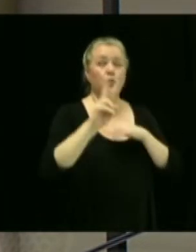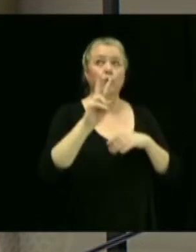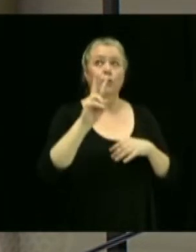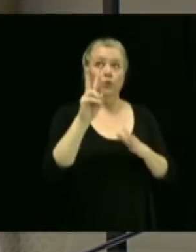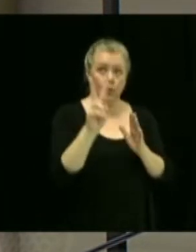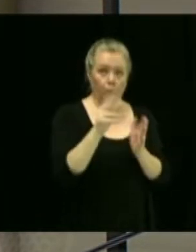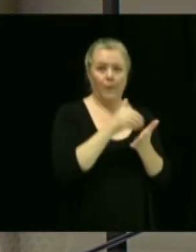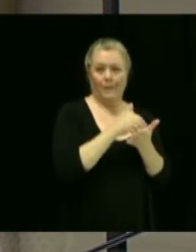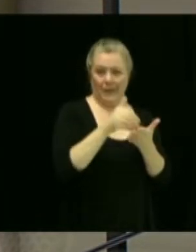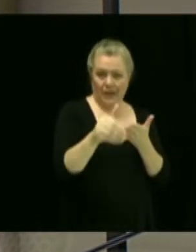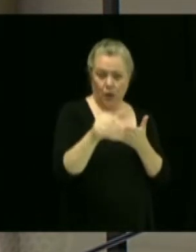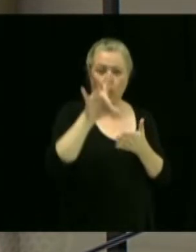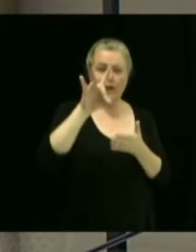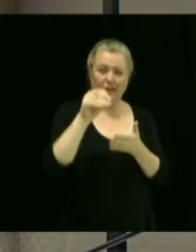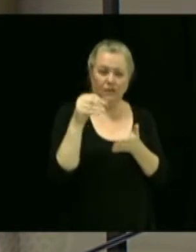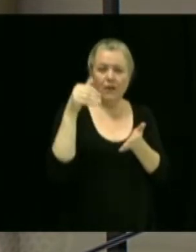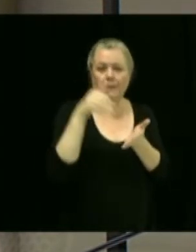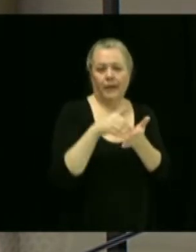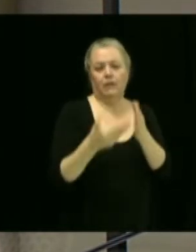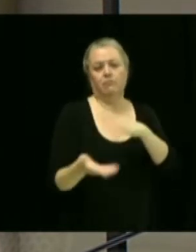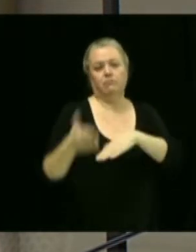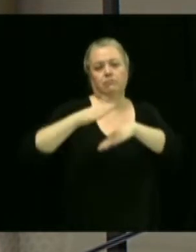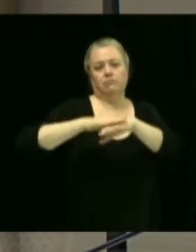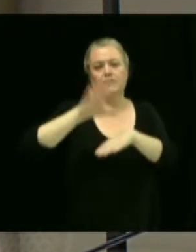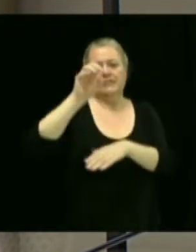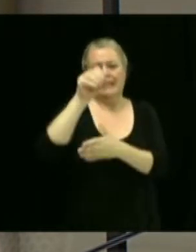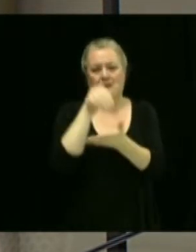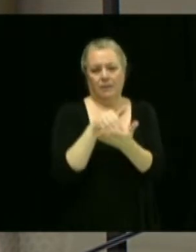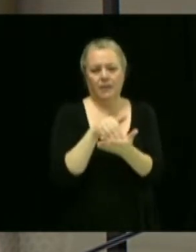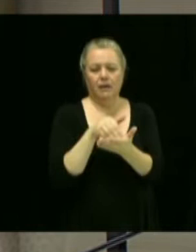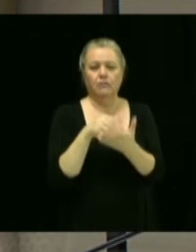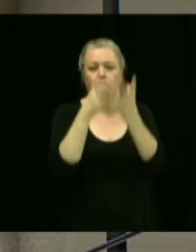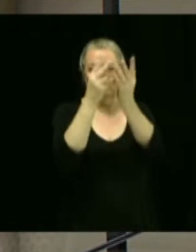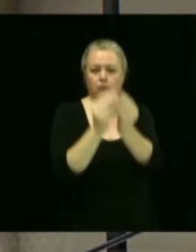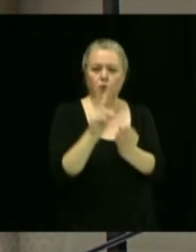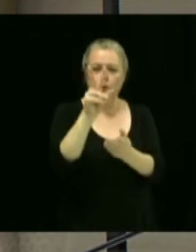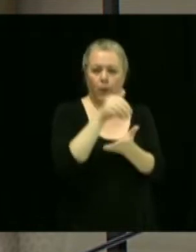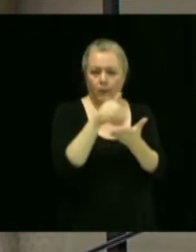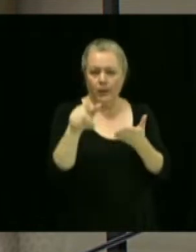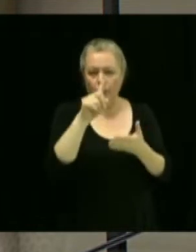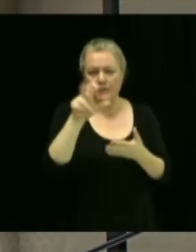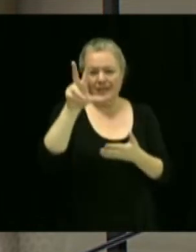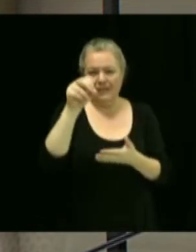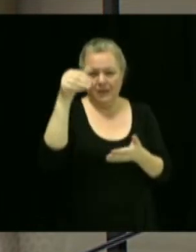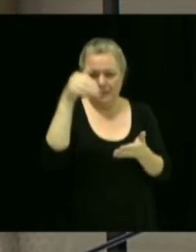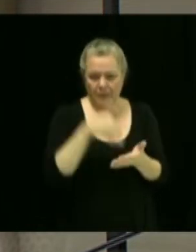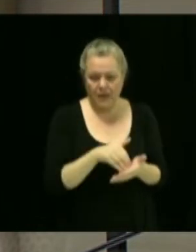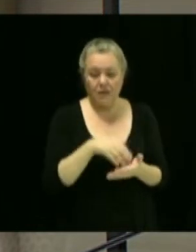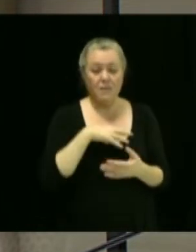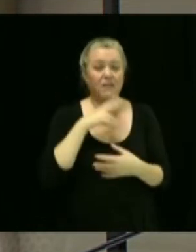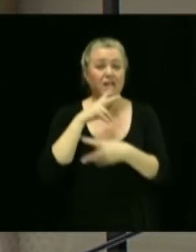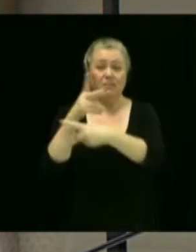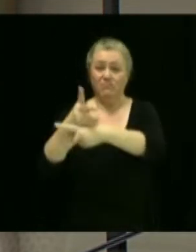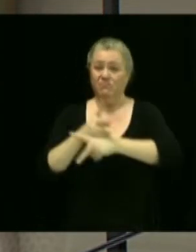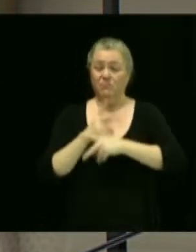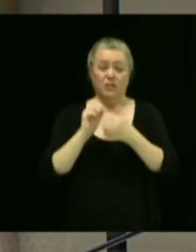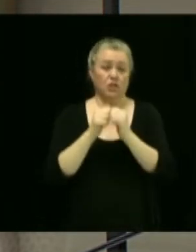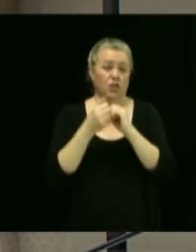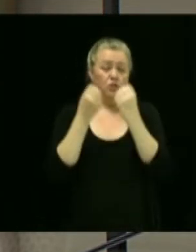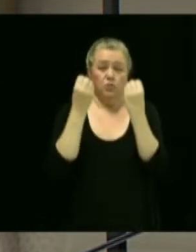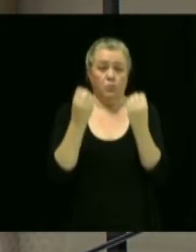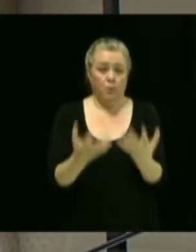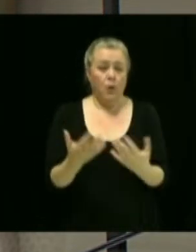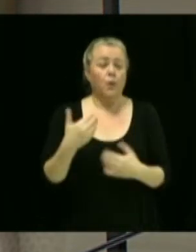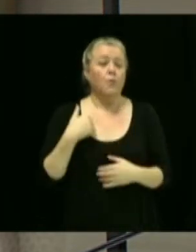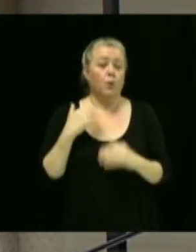,080,000. Il deviendra à 2,130,000. Le montant de l'emprunt ne change pas, étant donné que la différence sera financée à